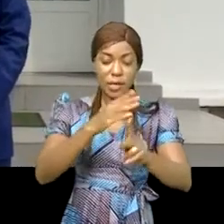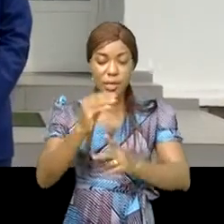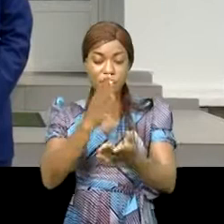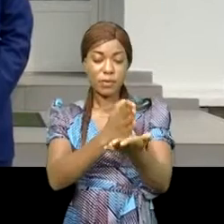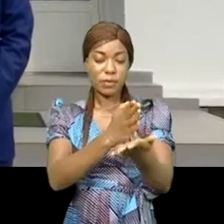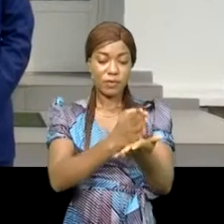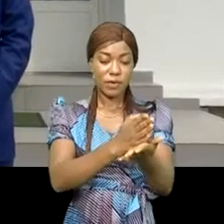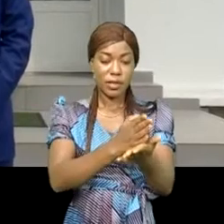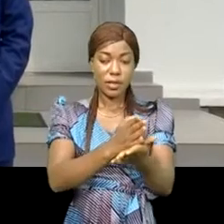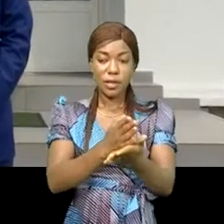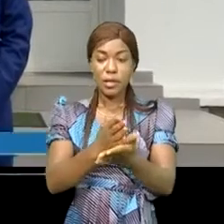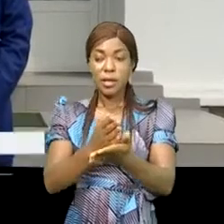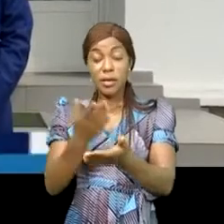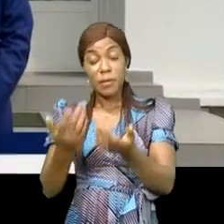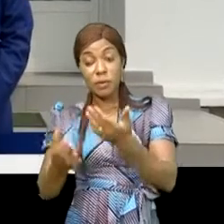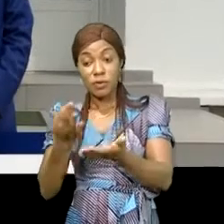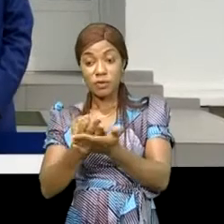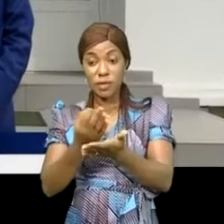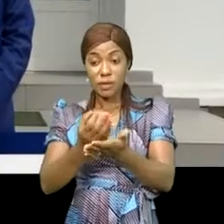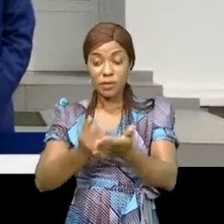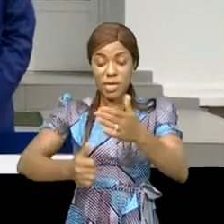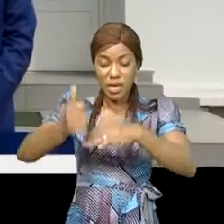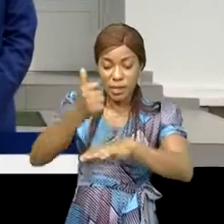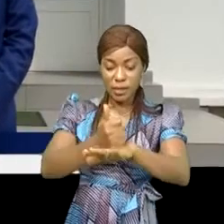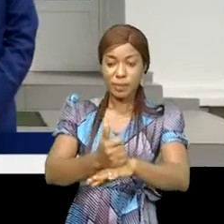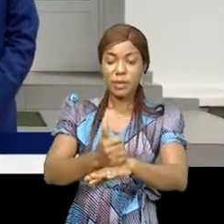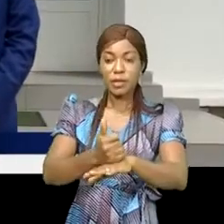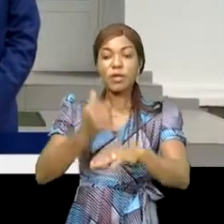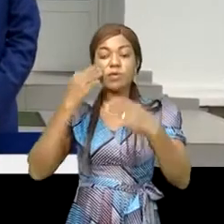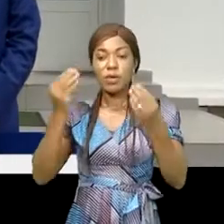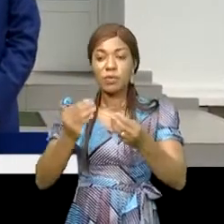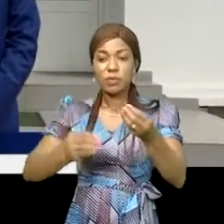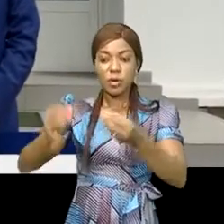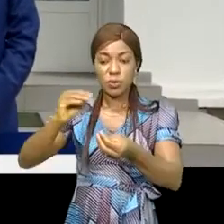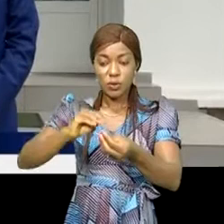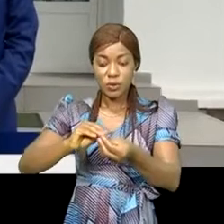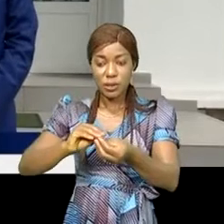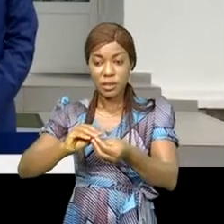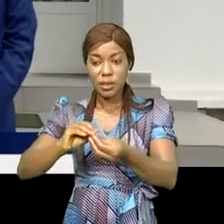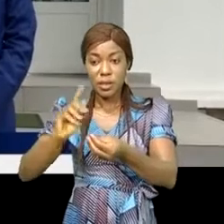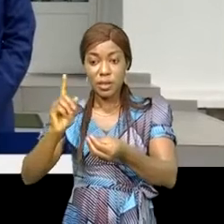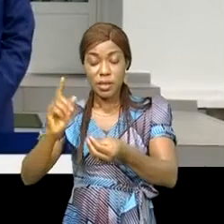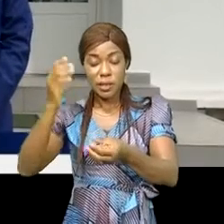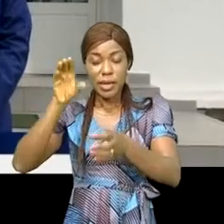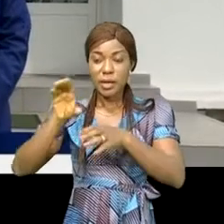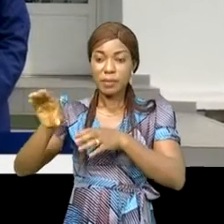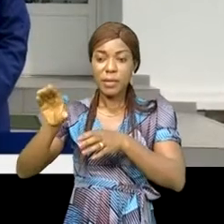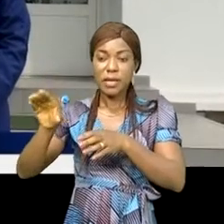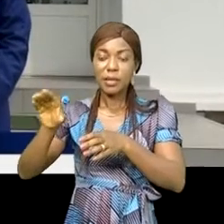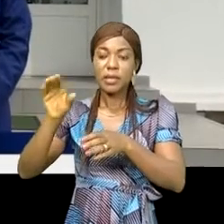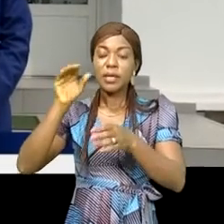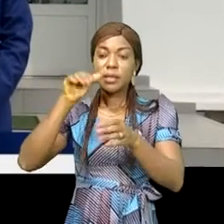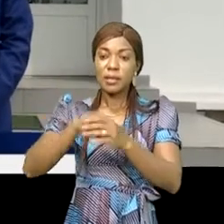à travers des financements adaptés ceci en plus des interventions de la Banque dans le domaine